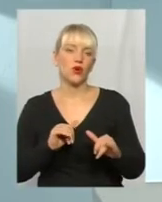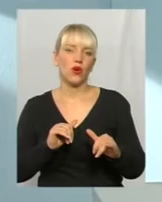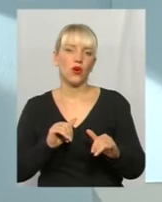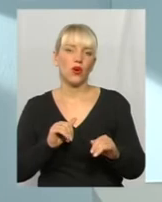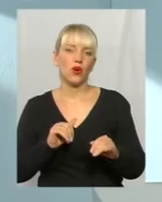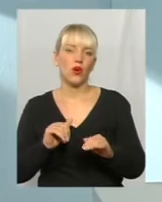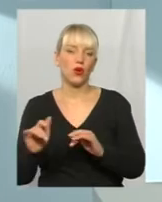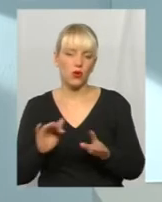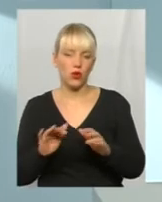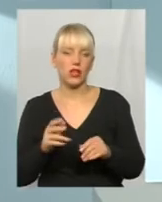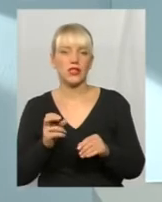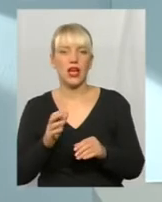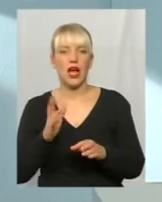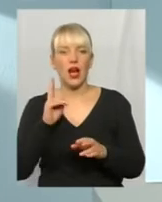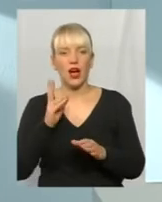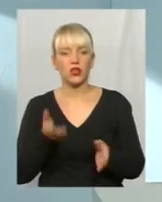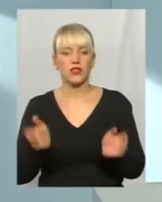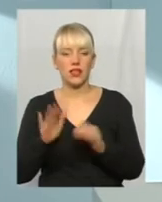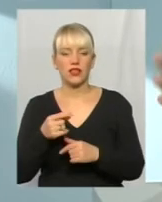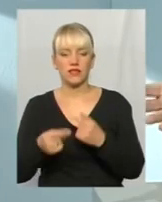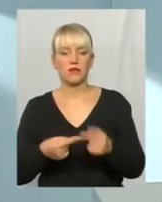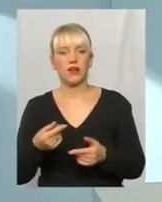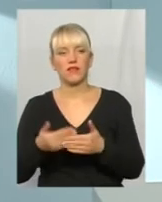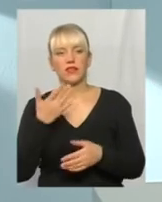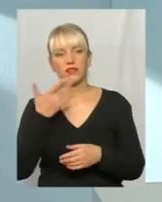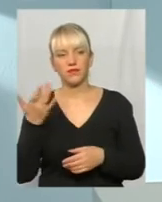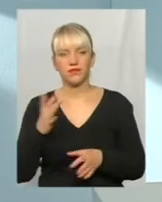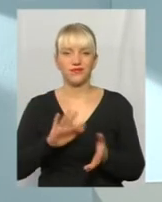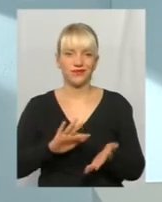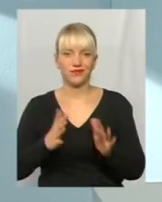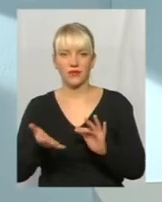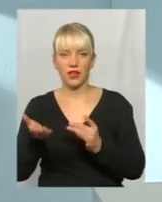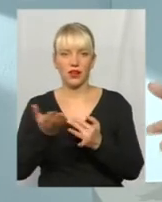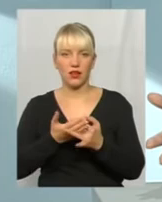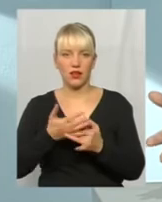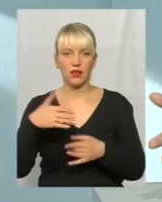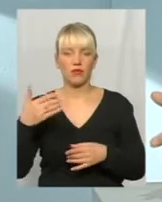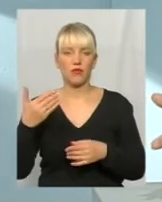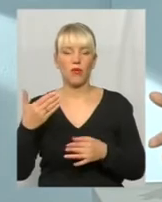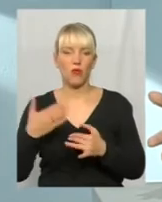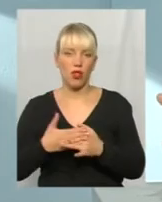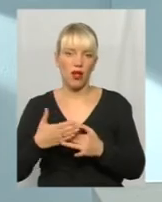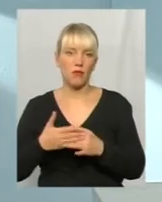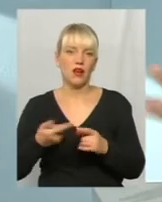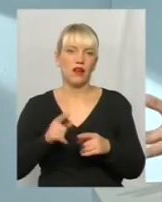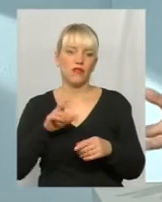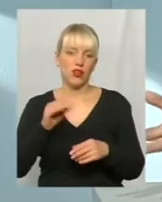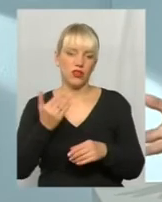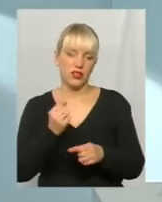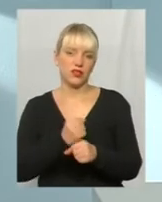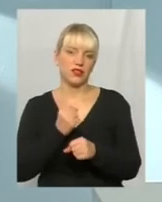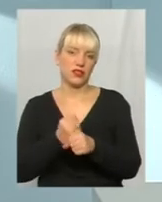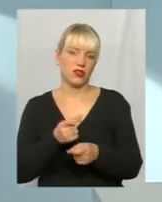Ті, що залишились нам у спадок від Радянського Союзу, ну так, пополам. Іноді вони діють в інтересах дійсно